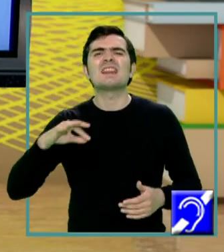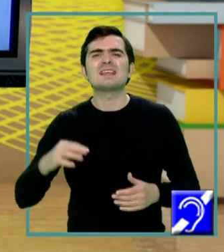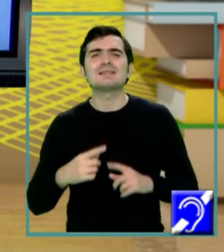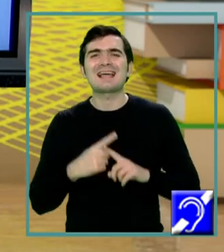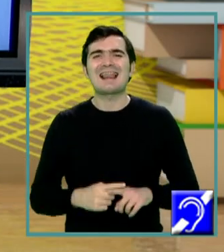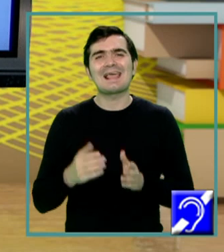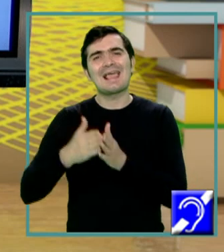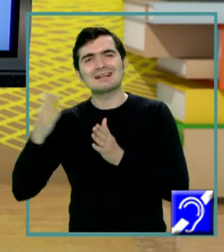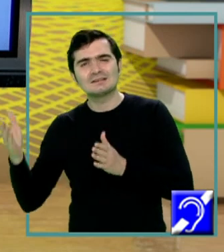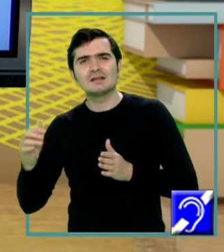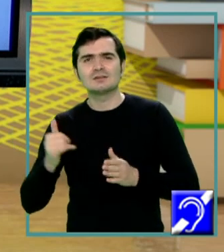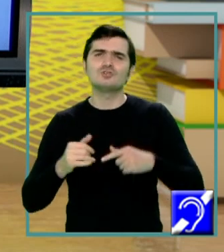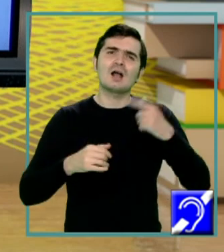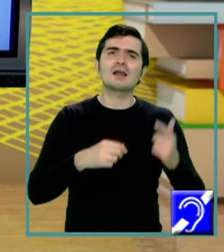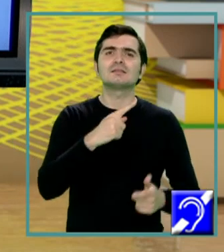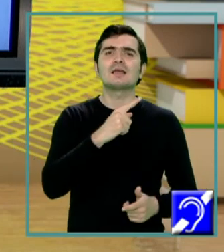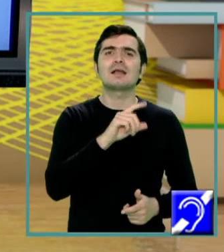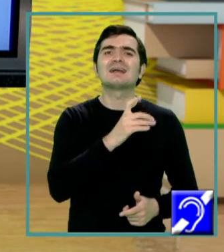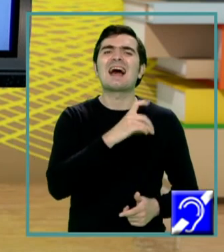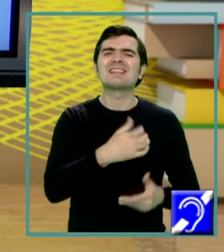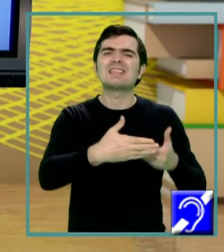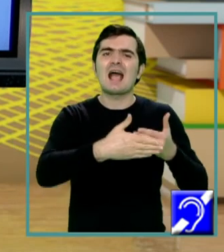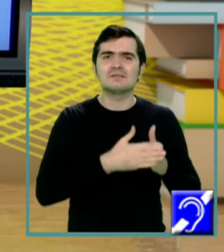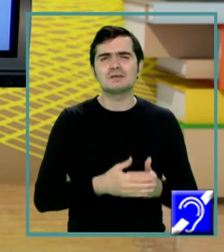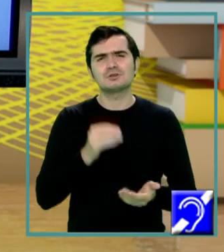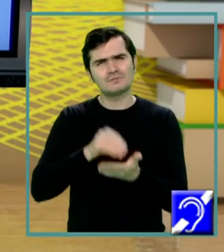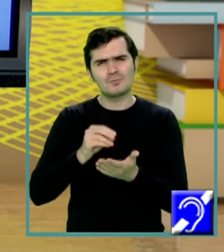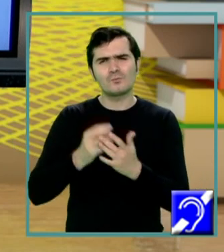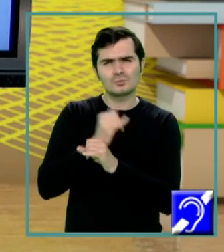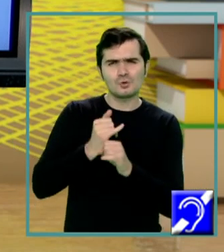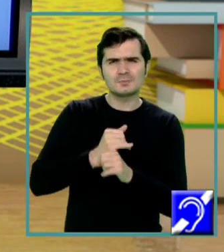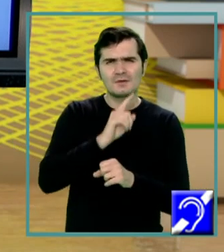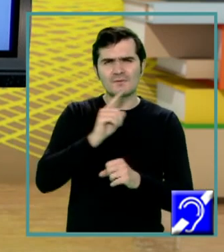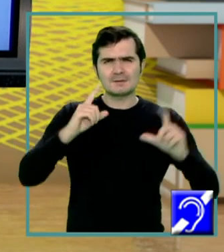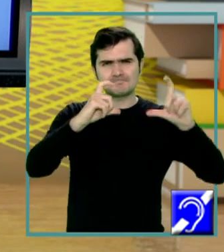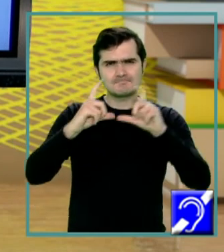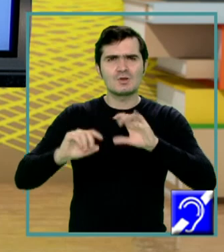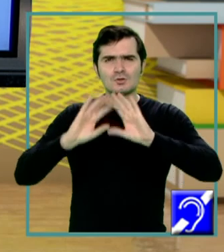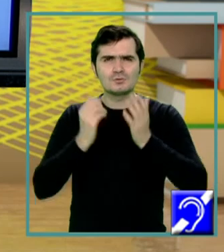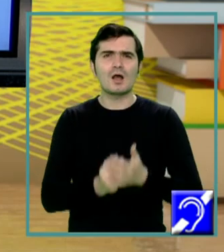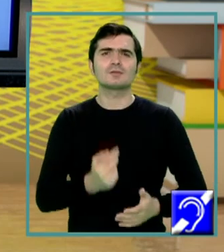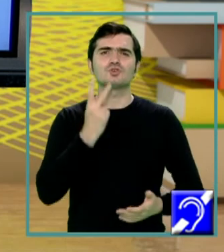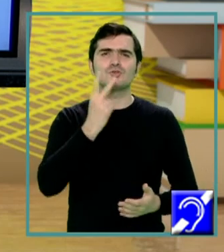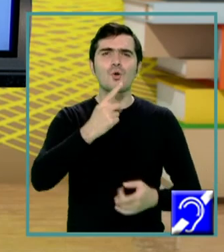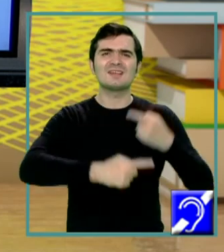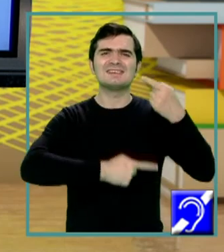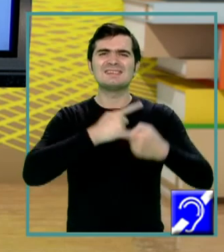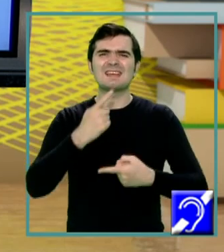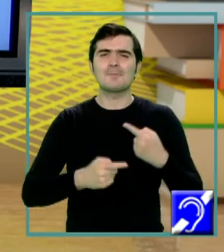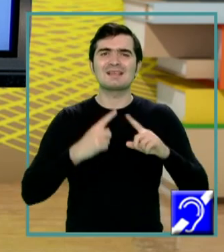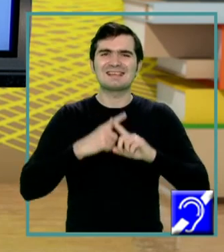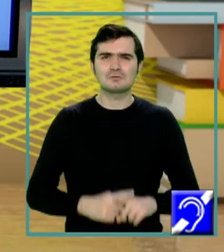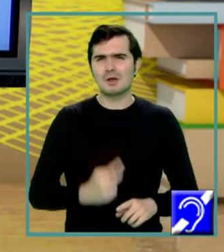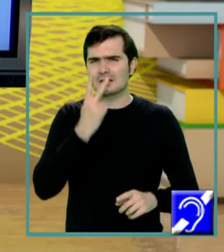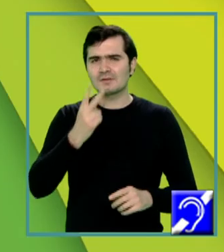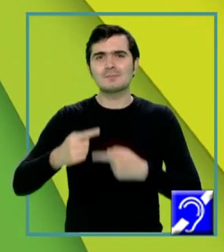Vă propun să observăm în continuare aceste componente în cele două sisteme reproducătoare, să începem